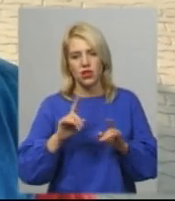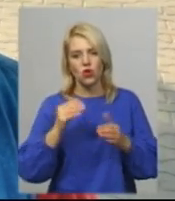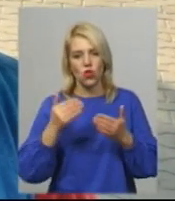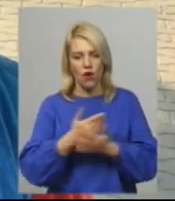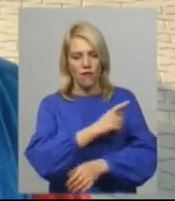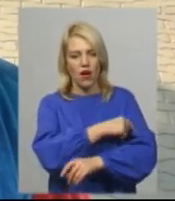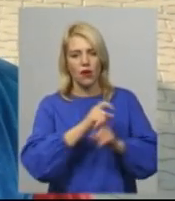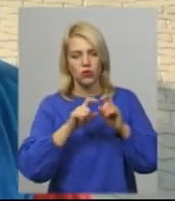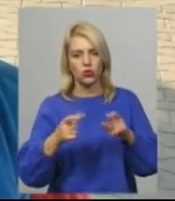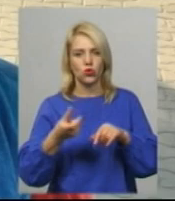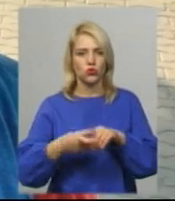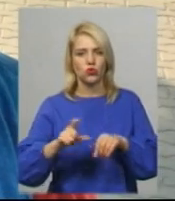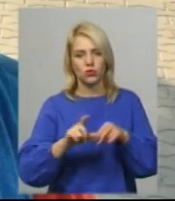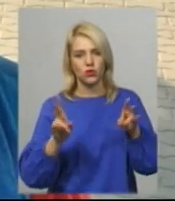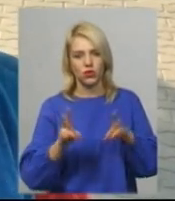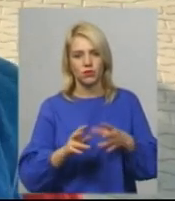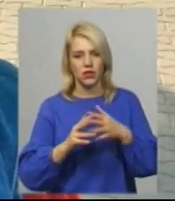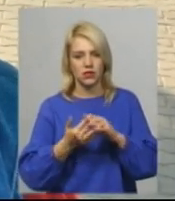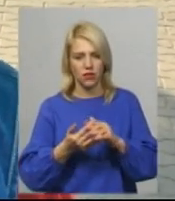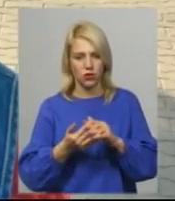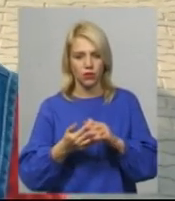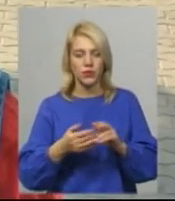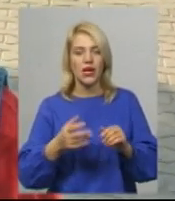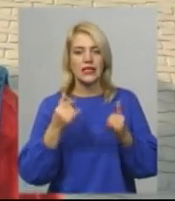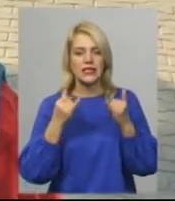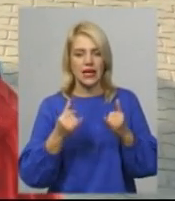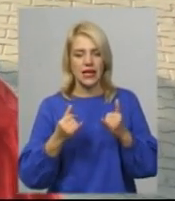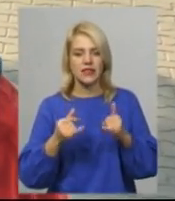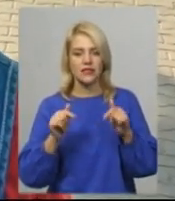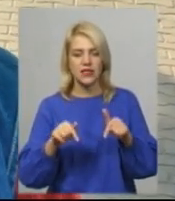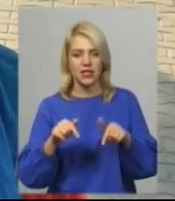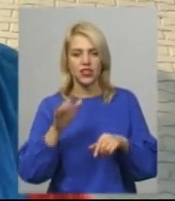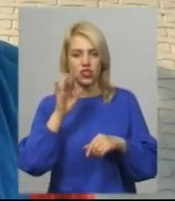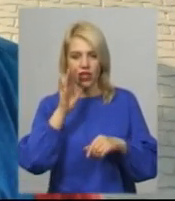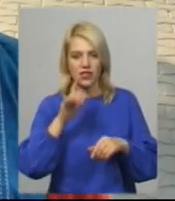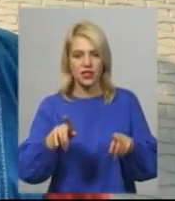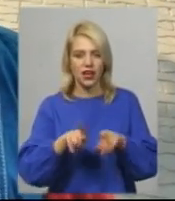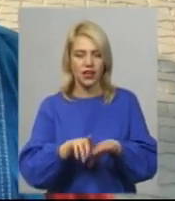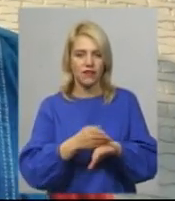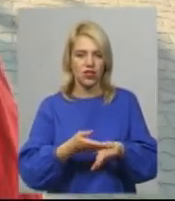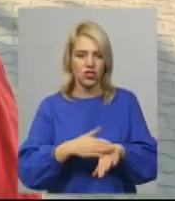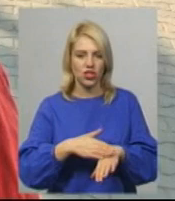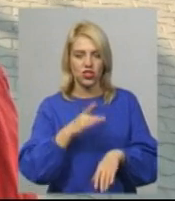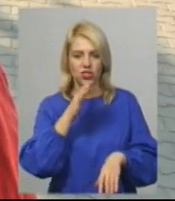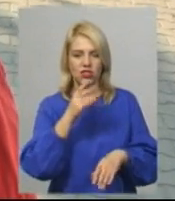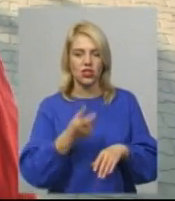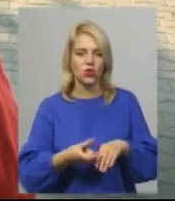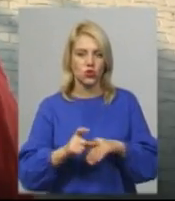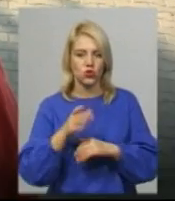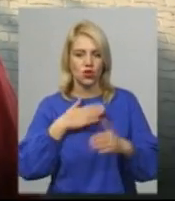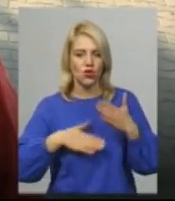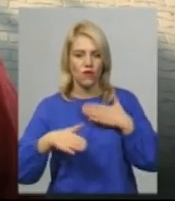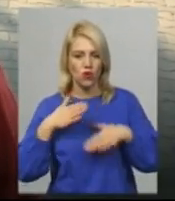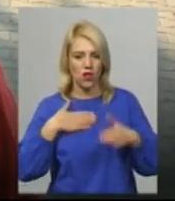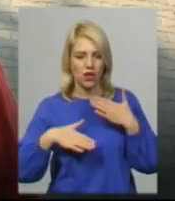селу. Дуже потрібна, зараз ще в цей час такий тяжкий, трудний. Дуже довольна,